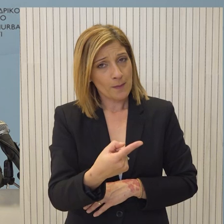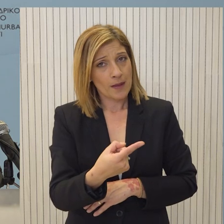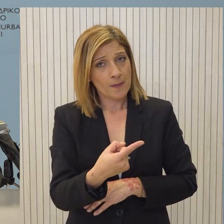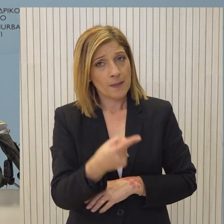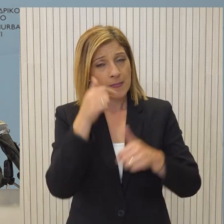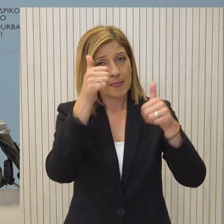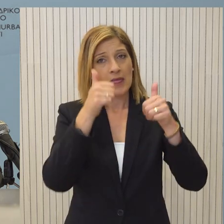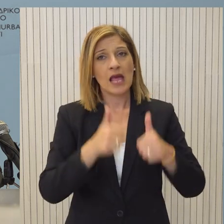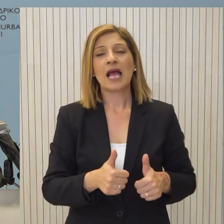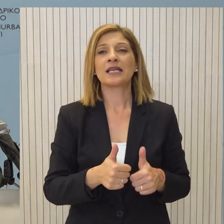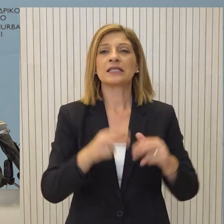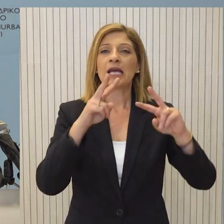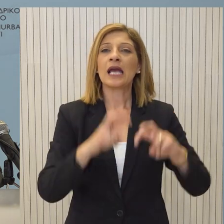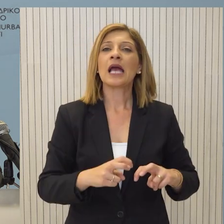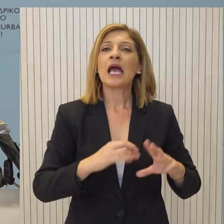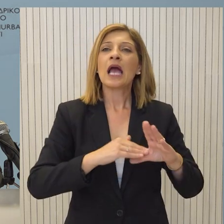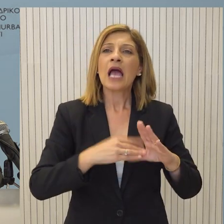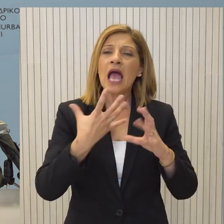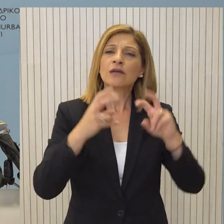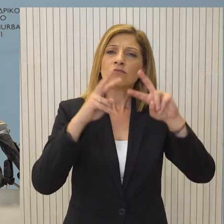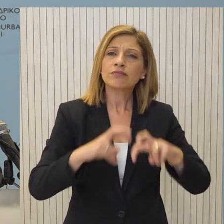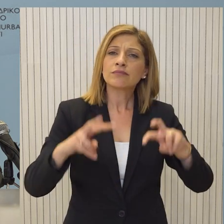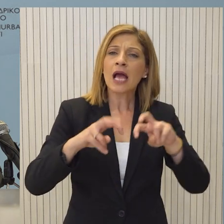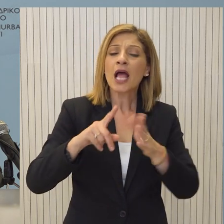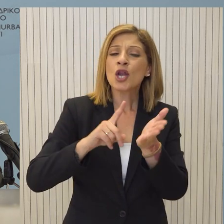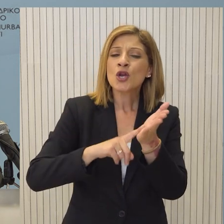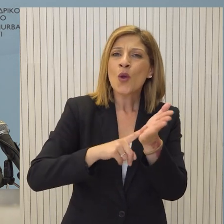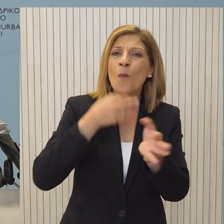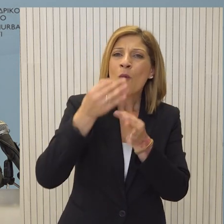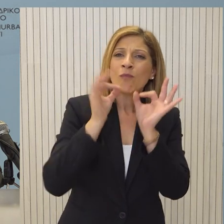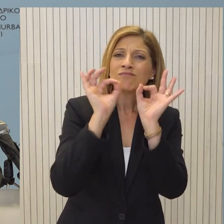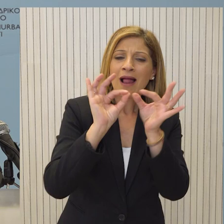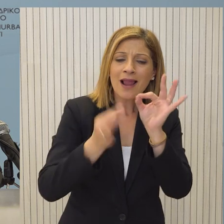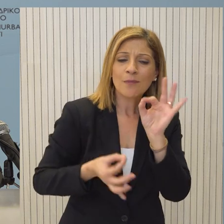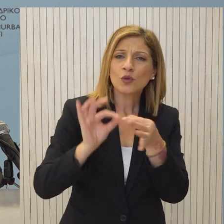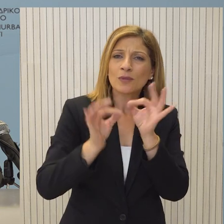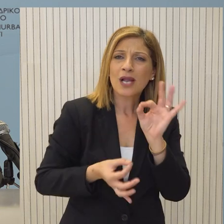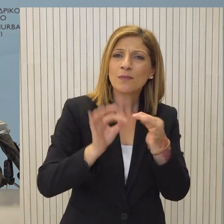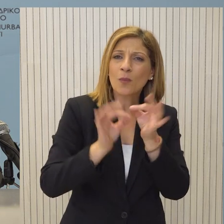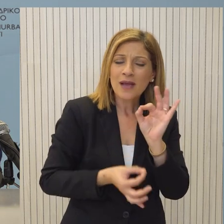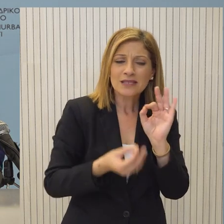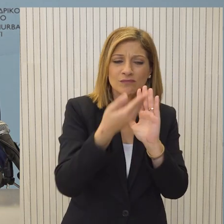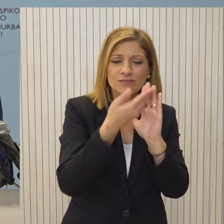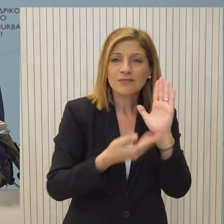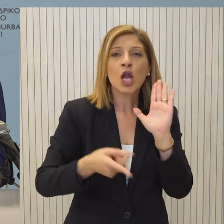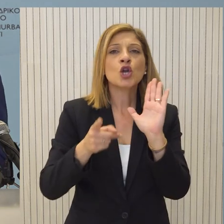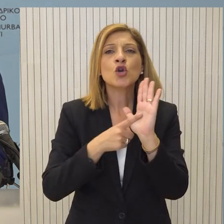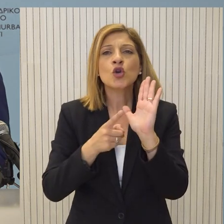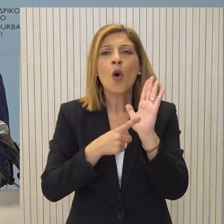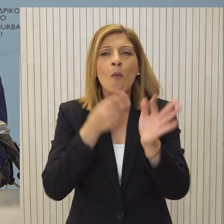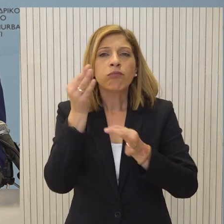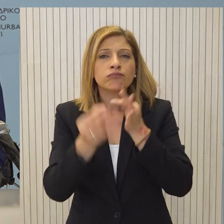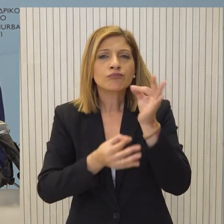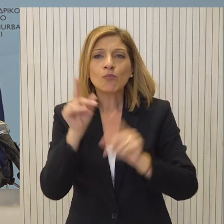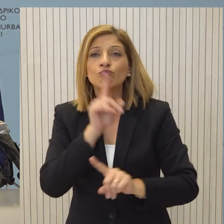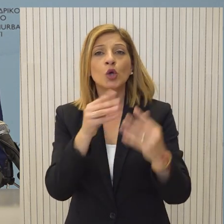στην ανακοίνωση της ελεκτικής υπηρεσίας γίνονται νομικές ερμηνείες από πλευράς της Ελεκτικής Υπηρεσίας. Καθήλειν αρμόδιος για την ερμηνία των νομοθεσιών στην Κυπριακή